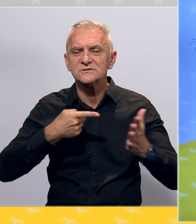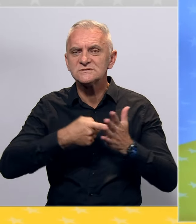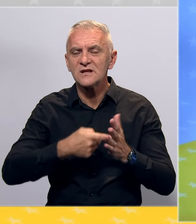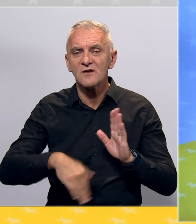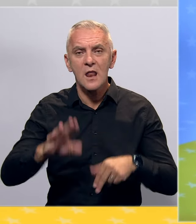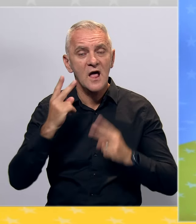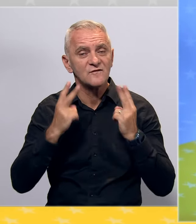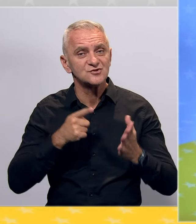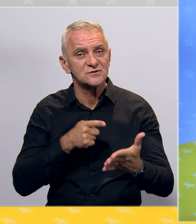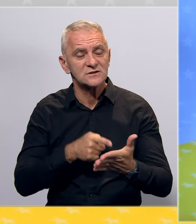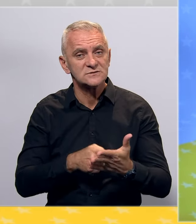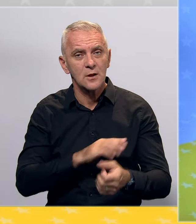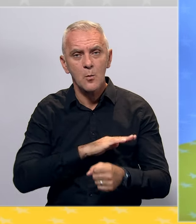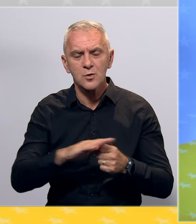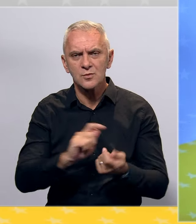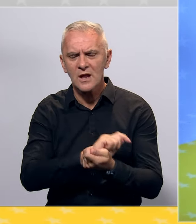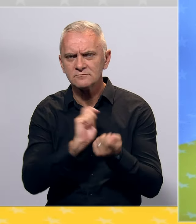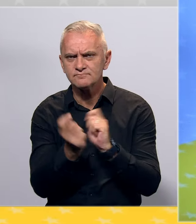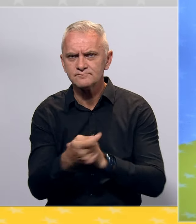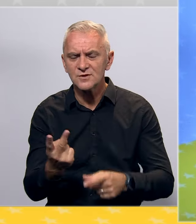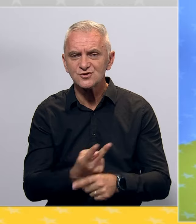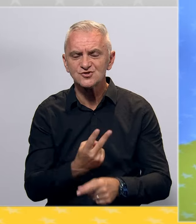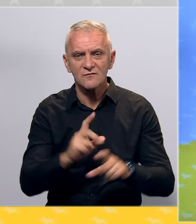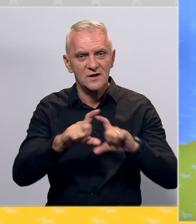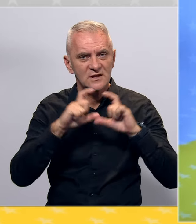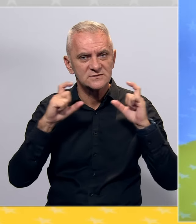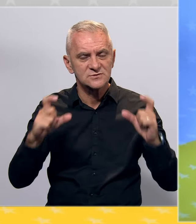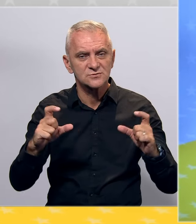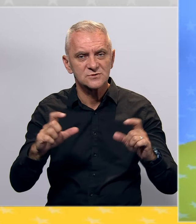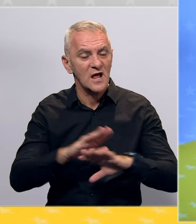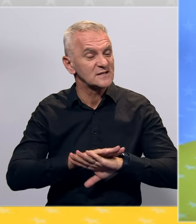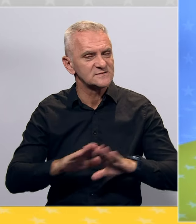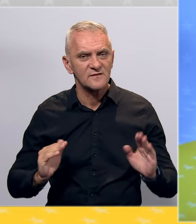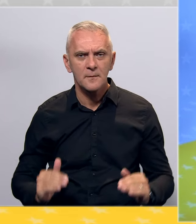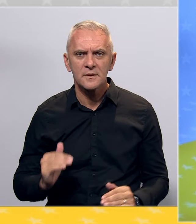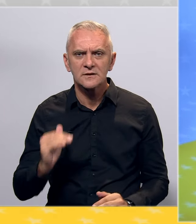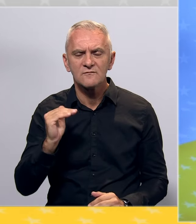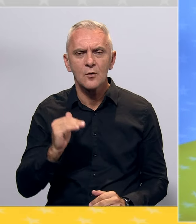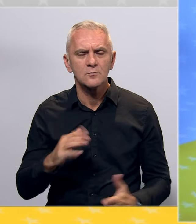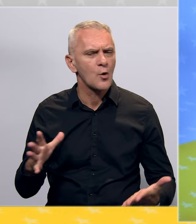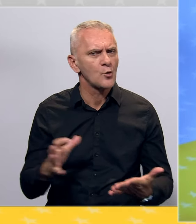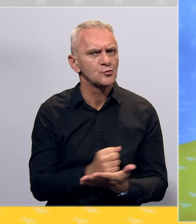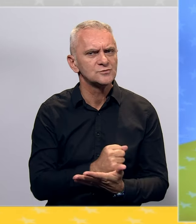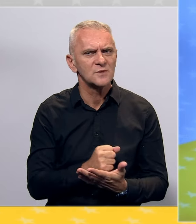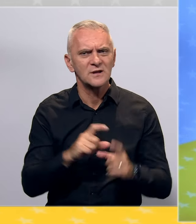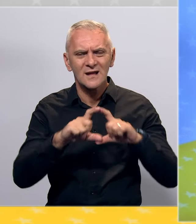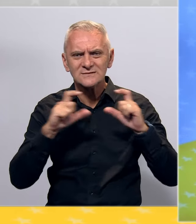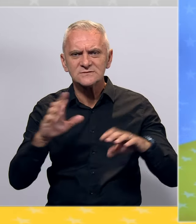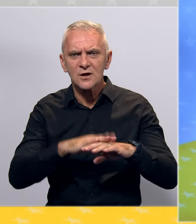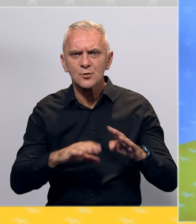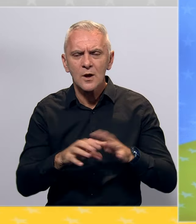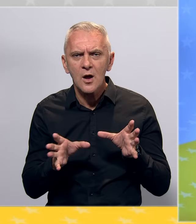najvažniji cilj je potpuna rekonstrukcija državnih institucija na svim nivoima. Oduzimanje institucija iz ruku